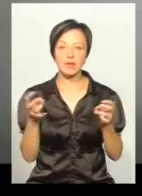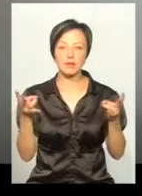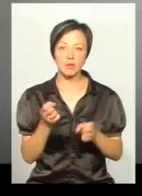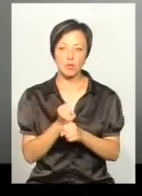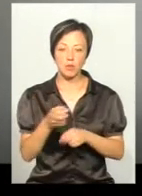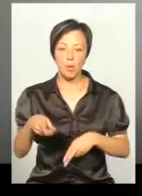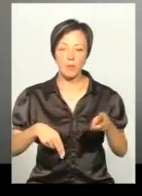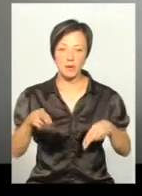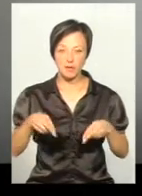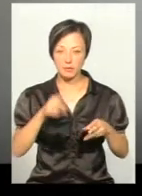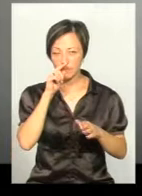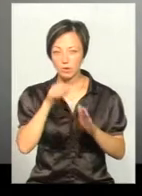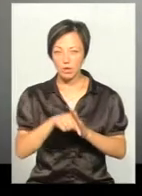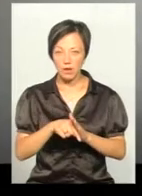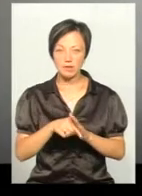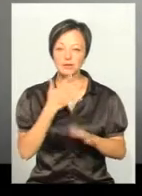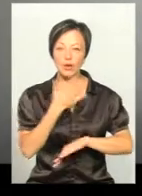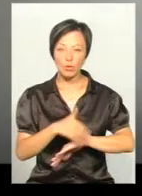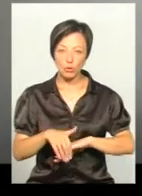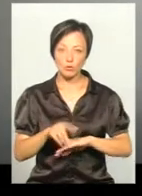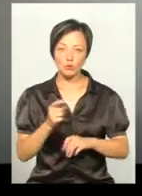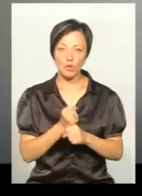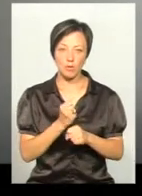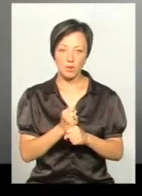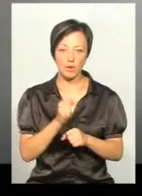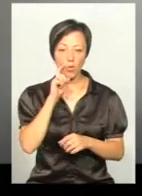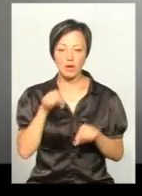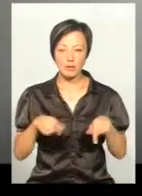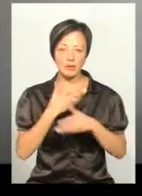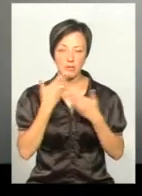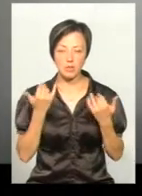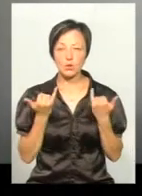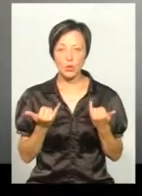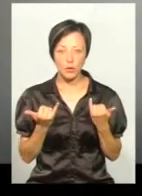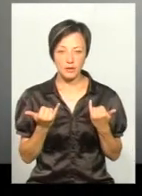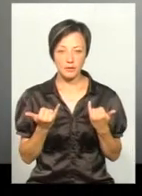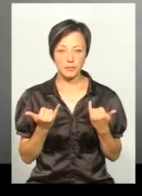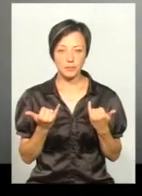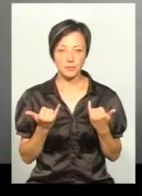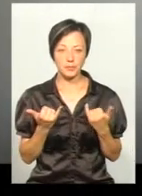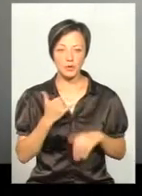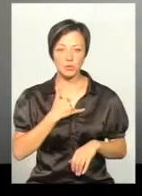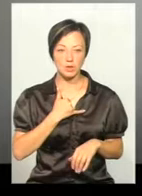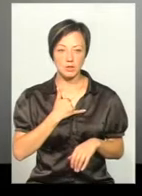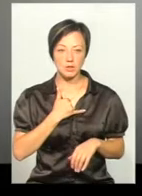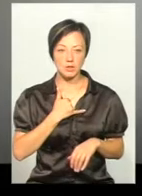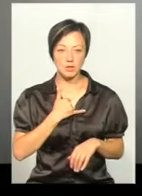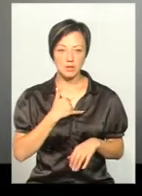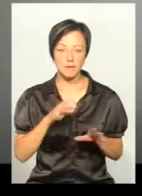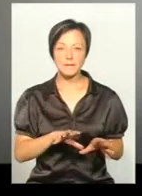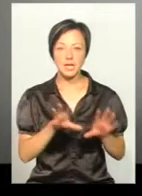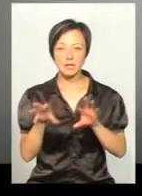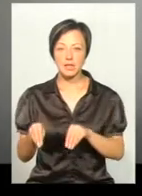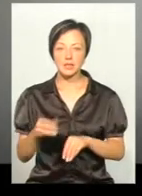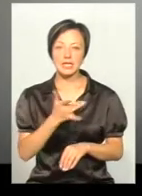робити якісь оперативні втручання за кордоном, те, що не робиться на Україні. Сьогодні, до речі, в нас пересаджено